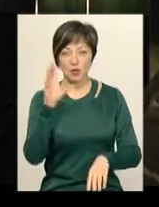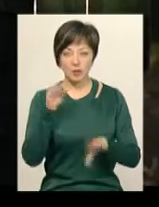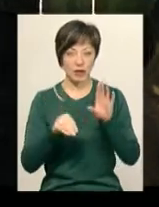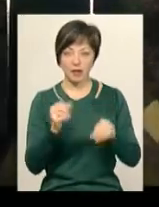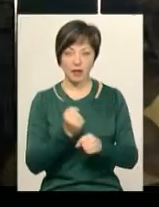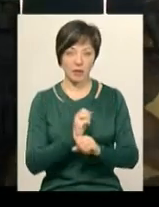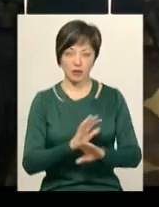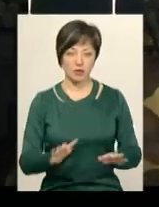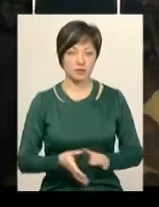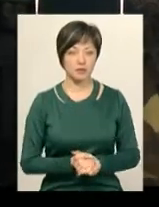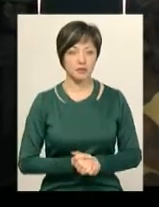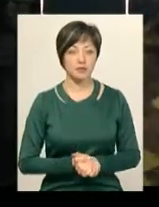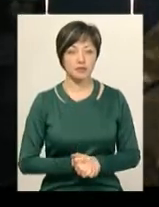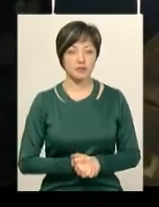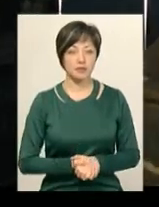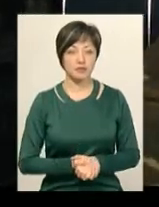працюють.